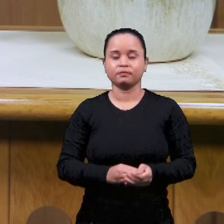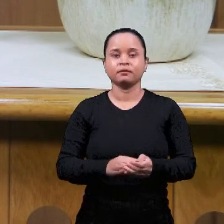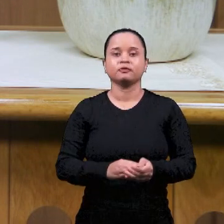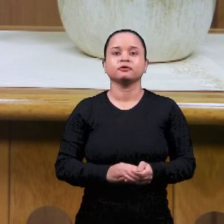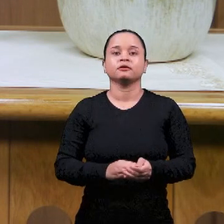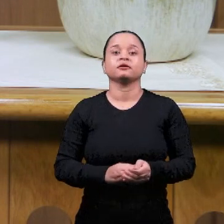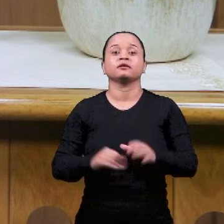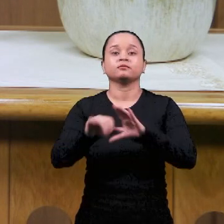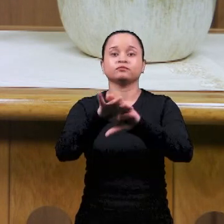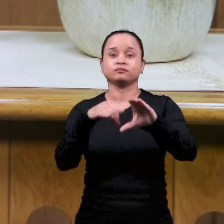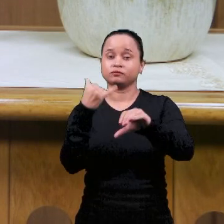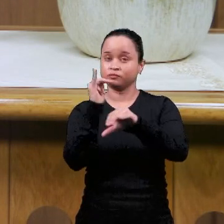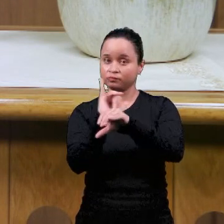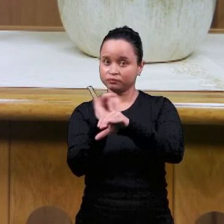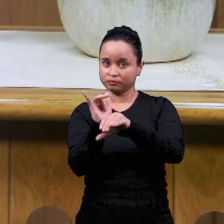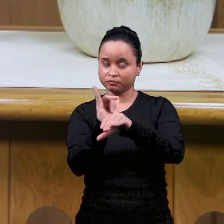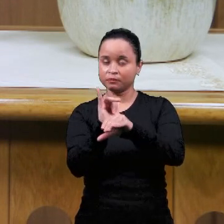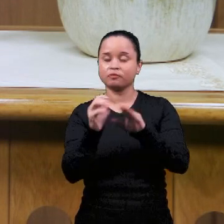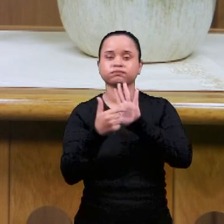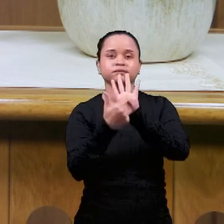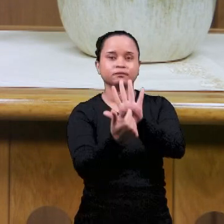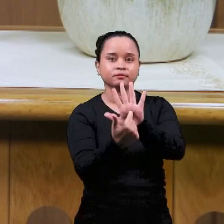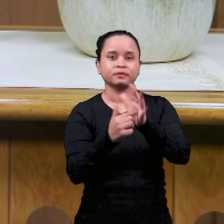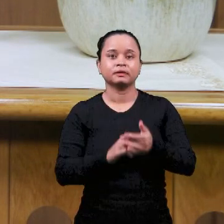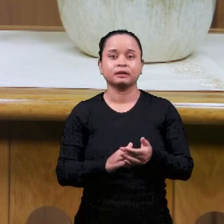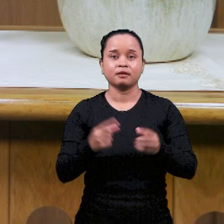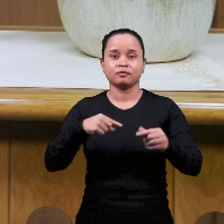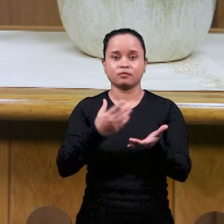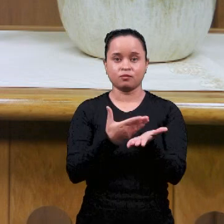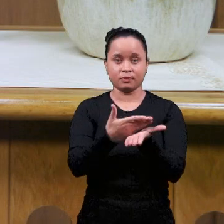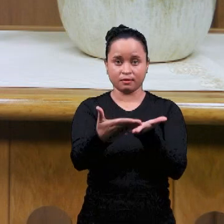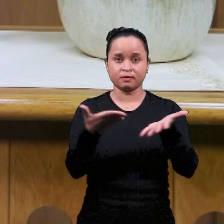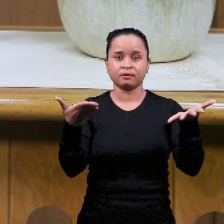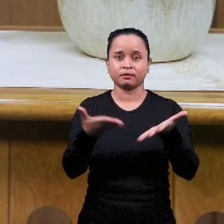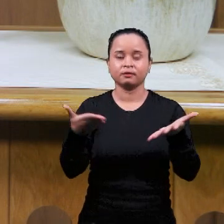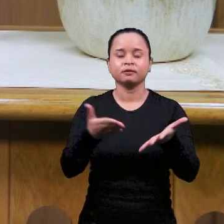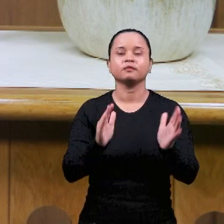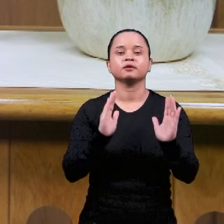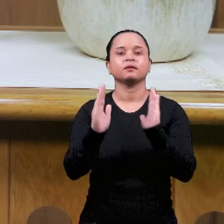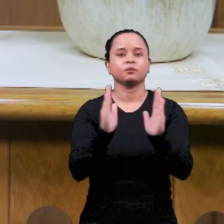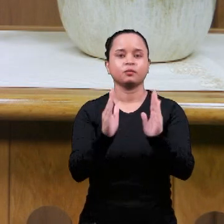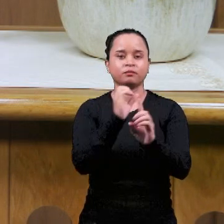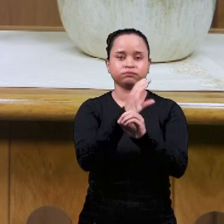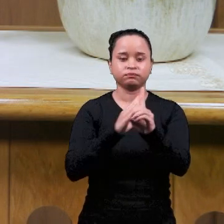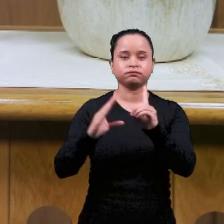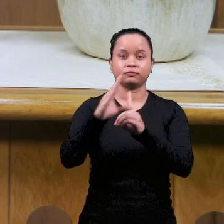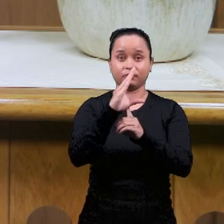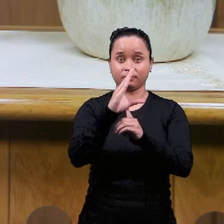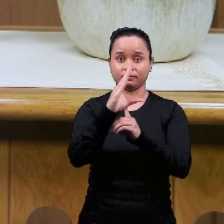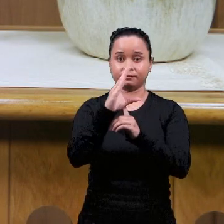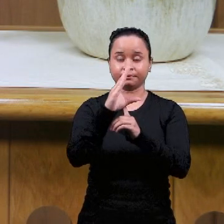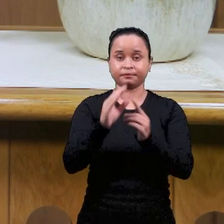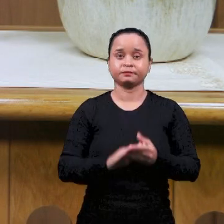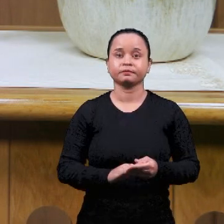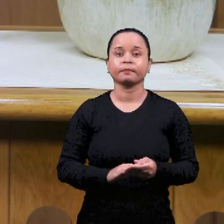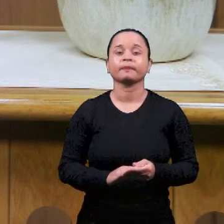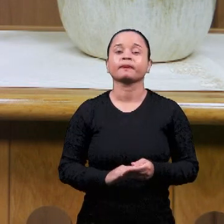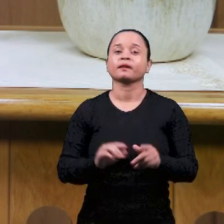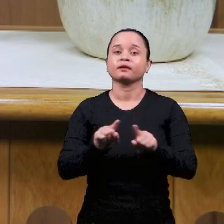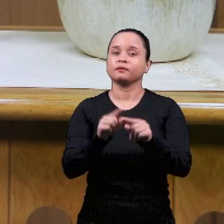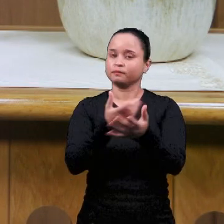транслируется на нашем канале на Ютубе. И мы начинаем этот период богослужения. Мы